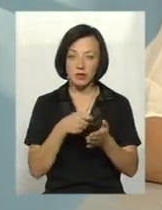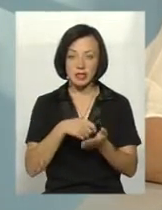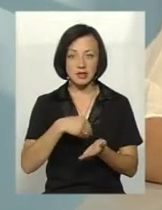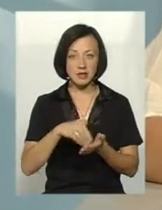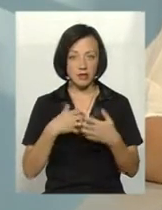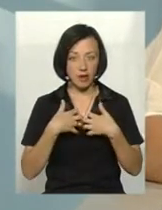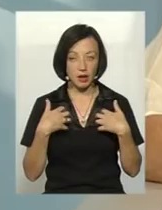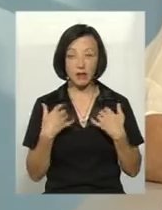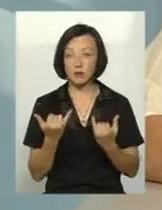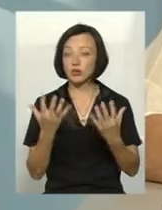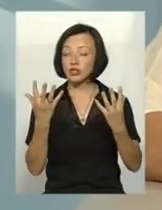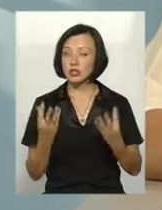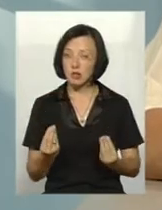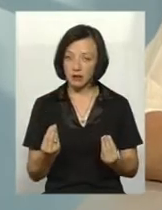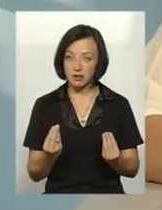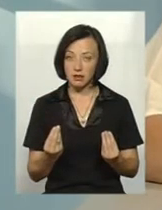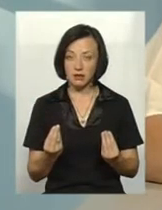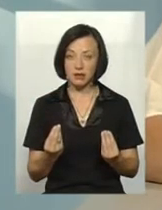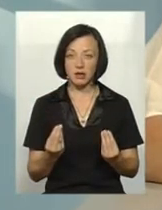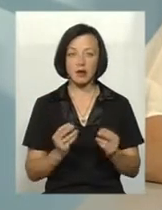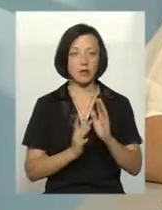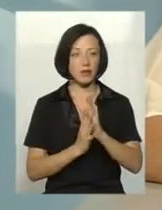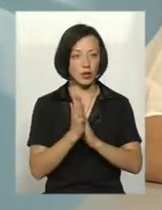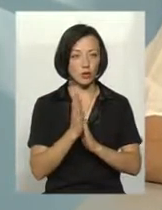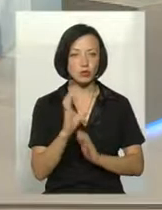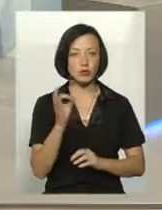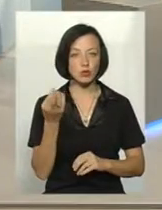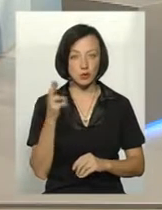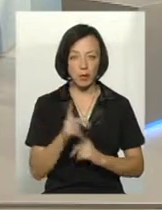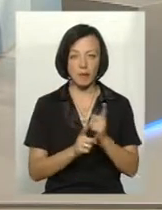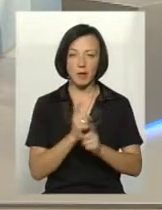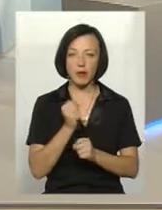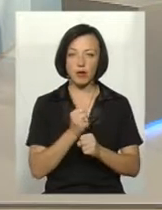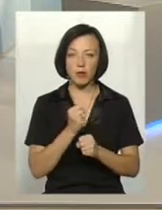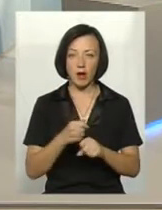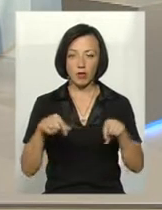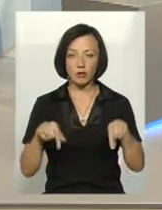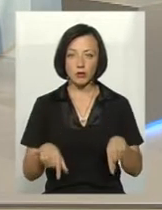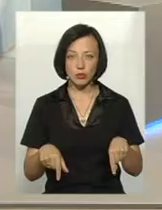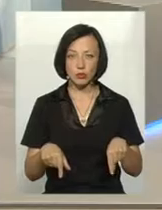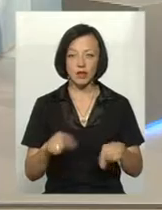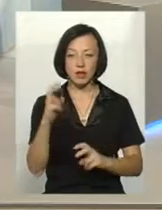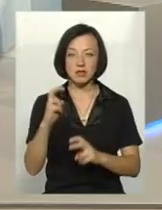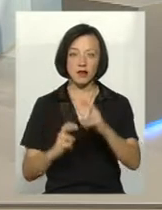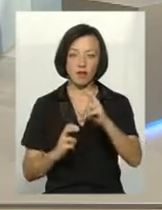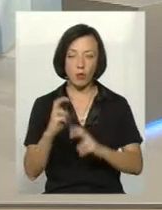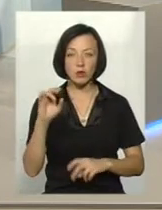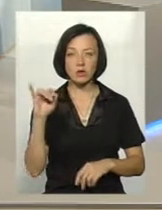тварин. На сьогоднішній день вирощуємо сою, переробляємо тут на соєвих заводах,